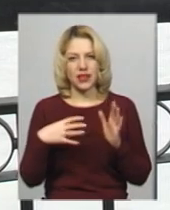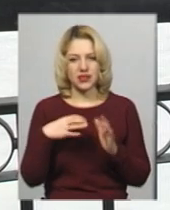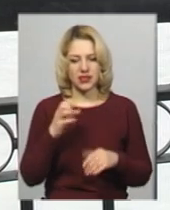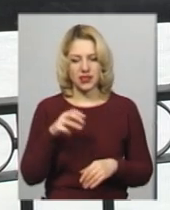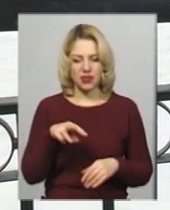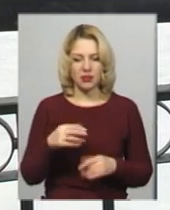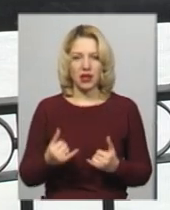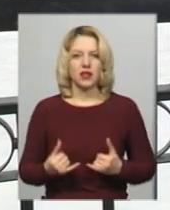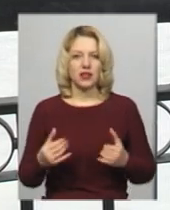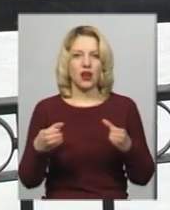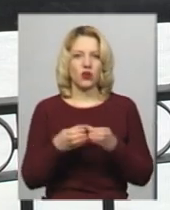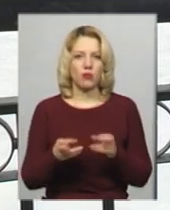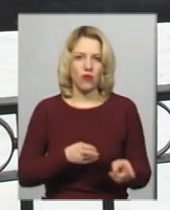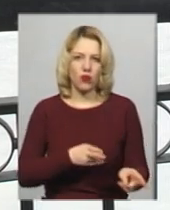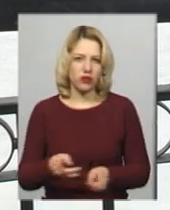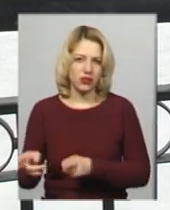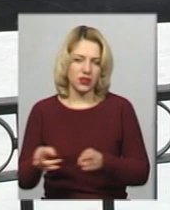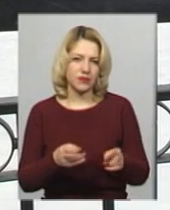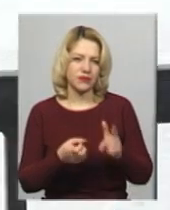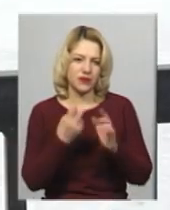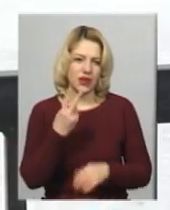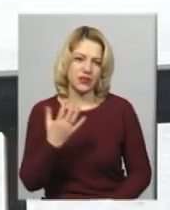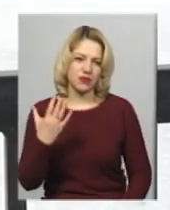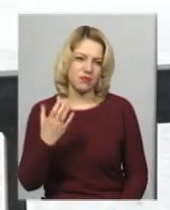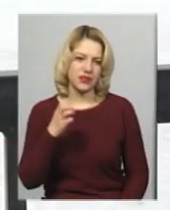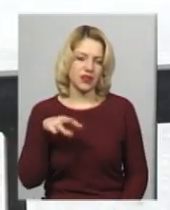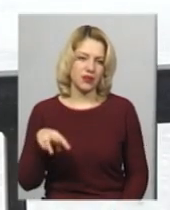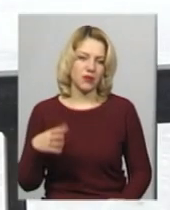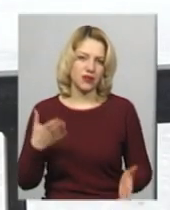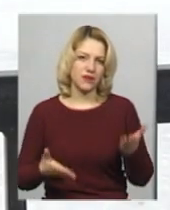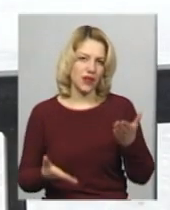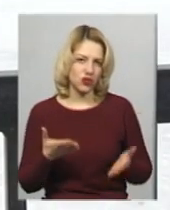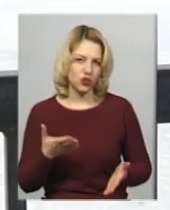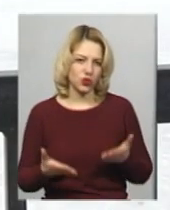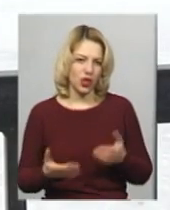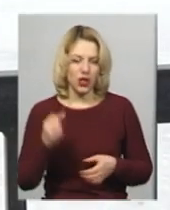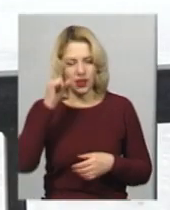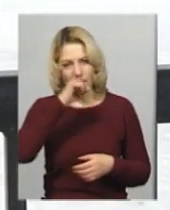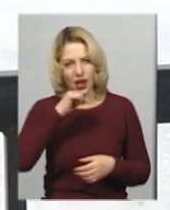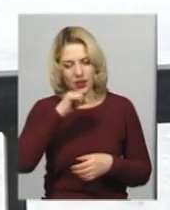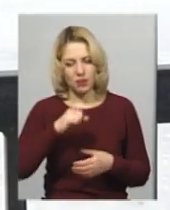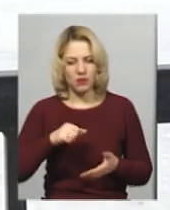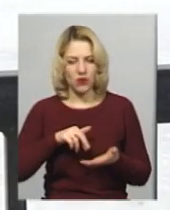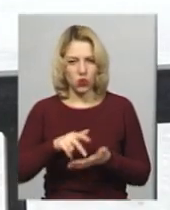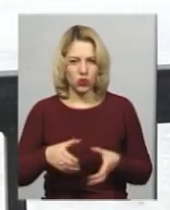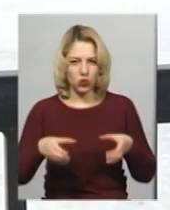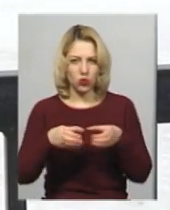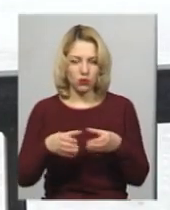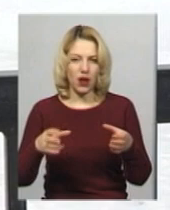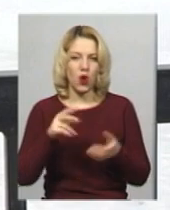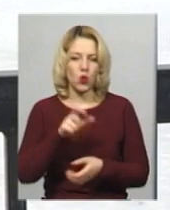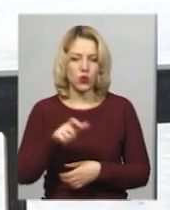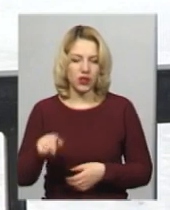групового катання на ковзанах – 25 сантиметрів. Якщо на лід виходить група людей і